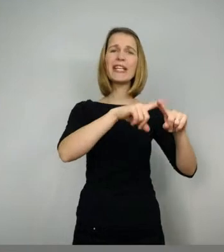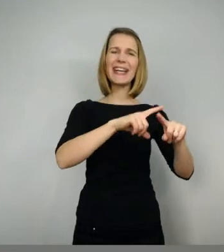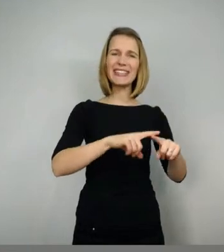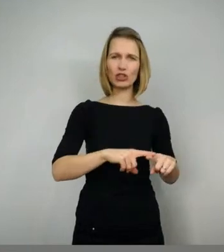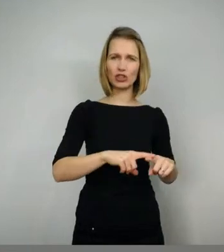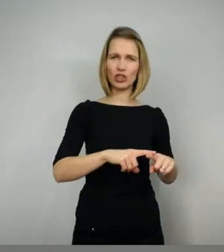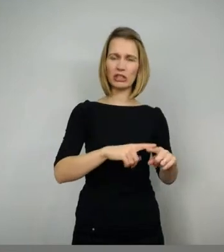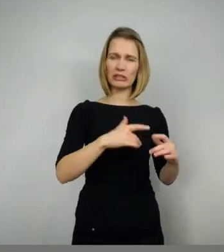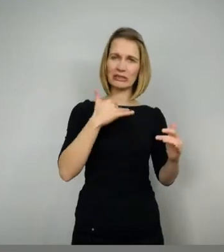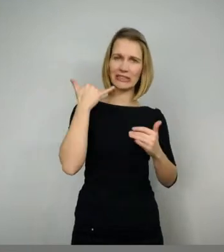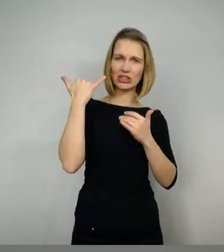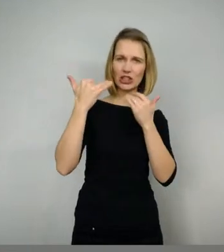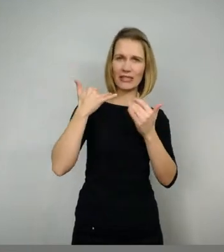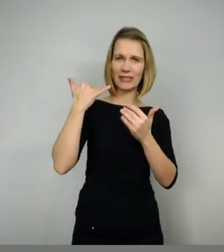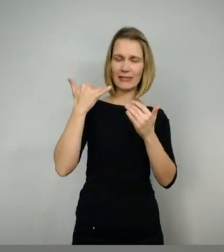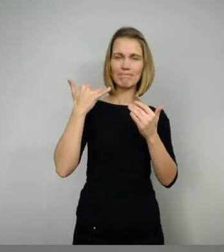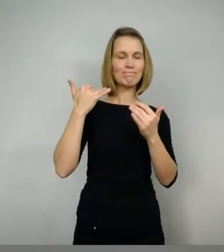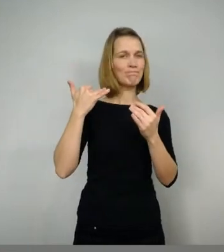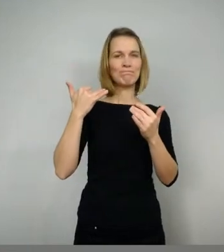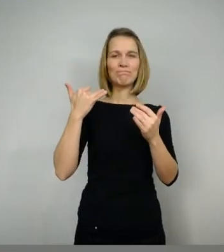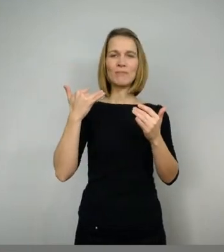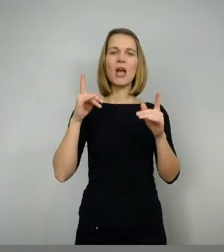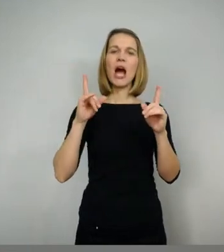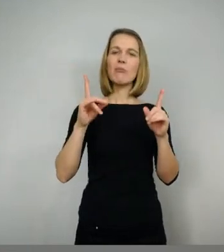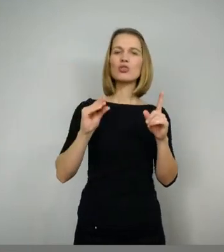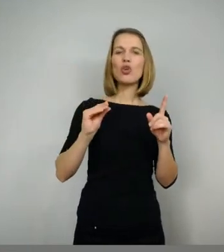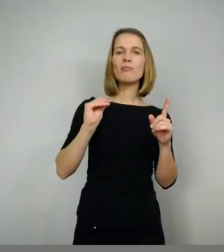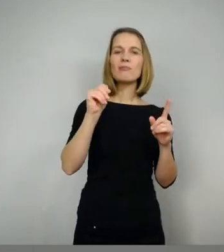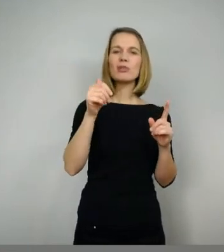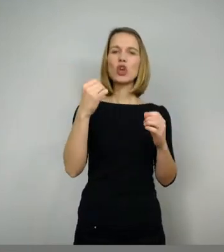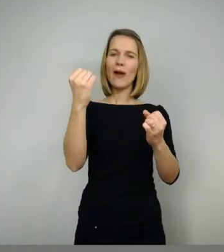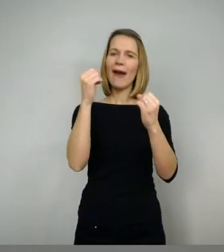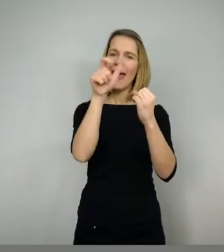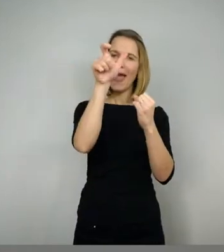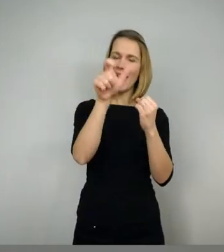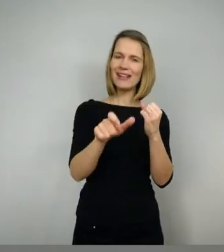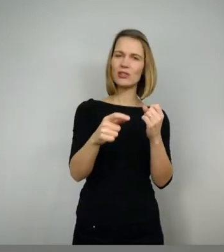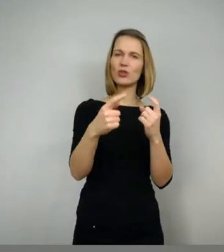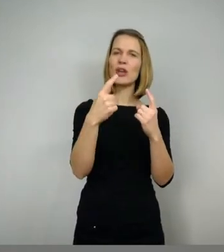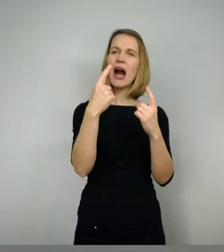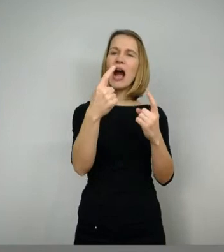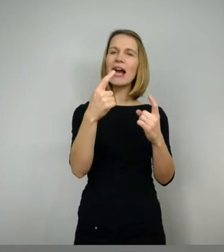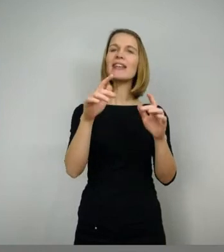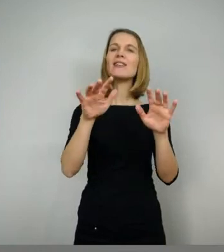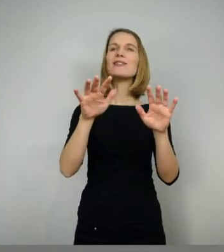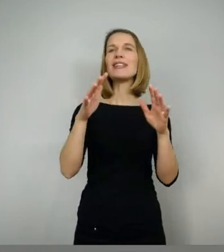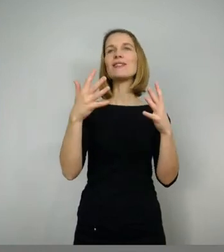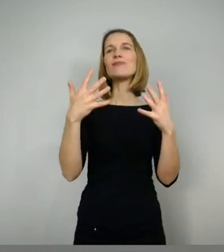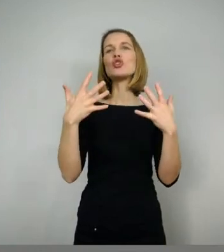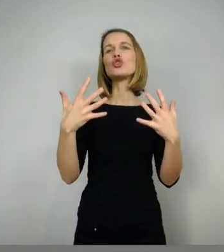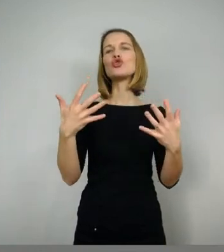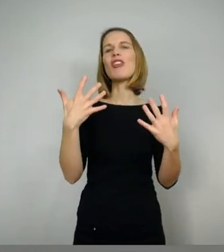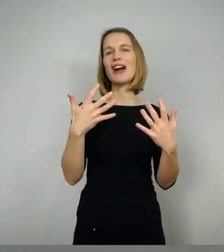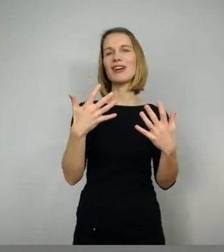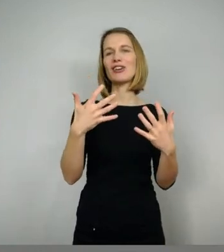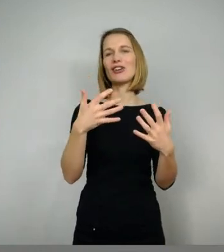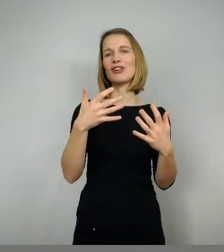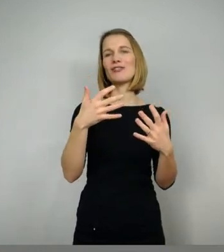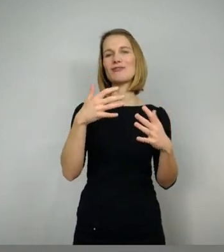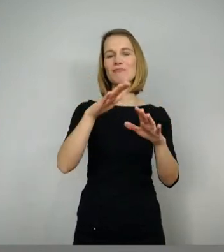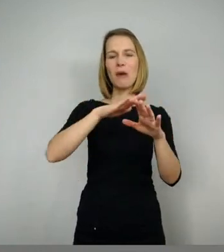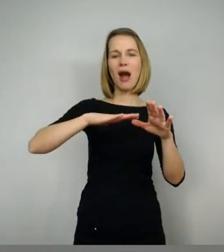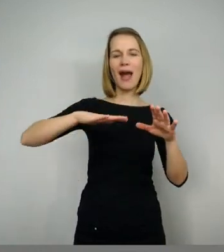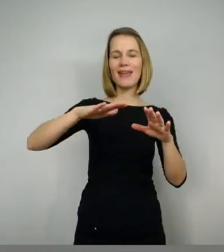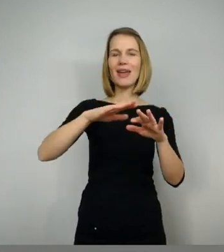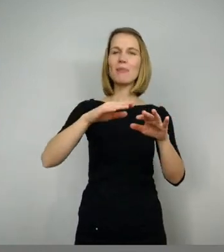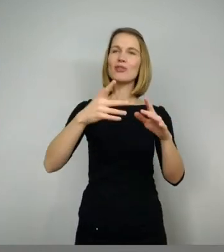außergewöhnliche Helden mit einer Schwachstelle, das würde ich sagen, ist so eine Art Heldentopos. Also ein Muster, das einem